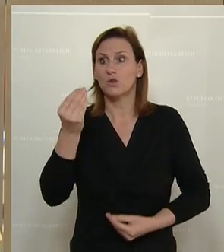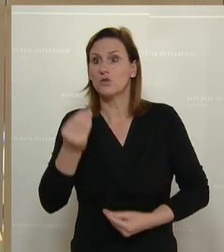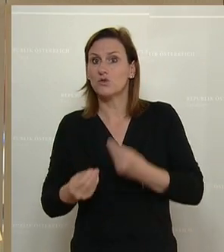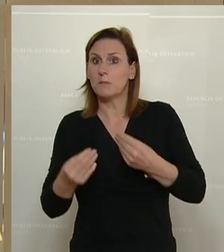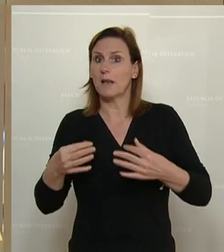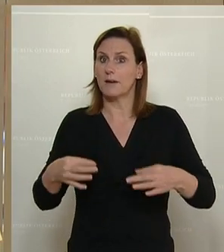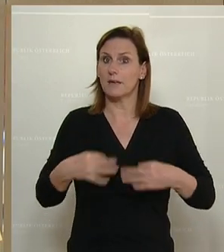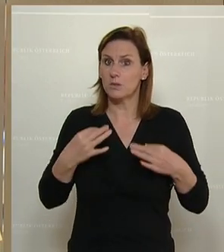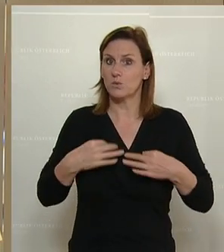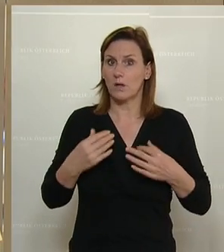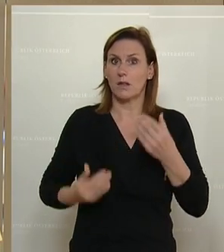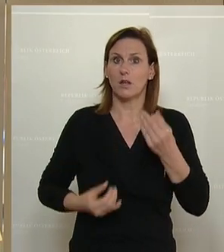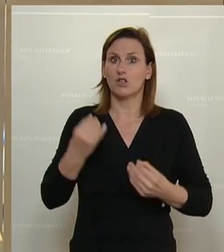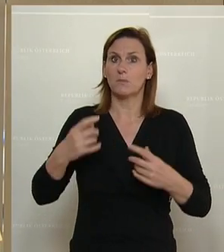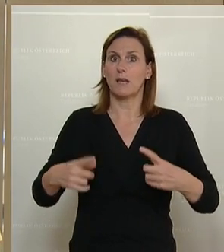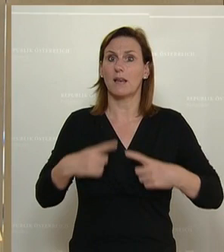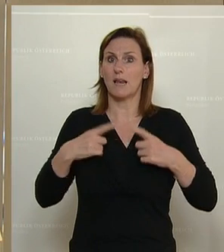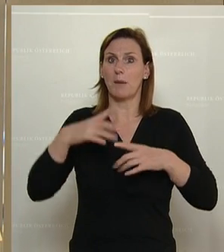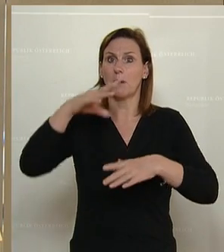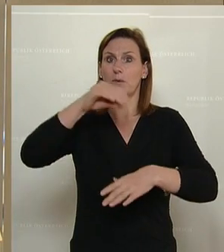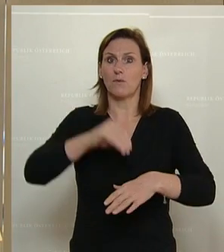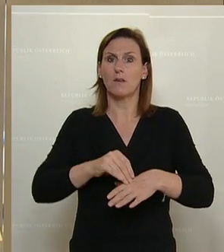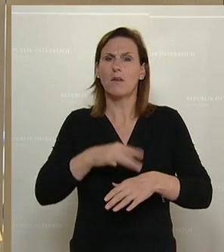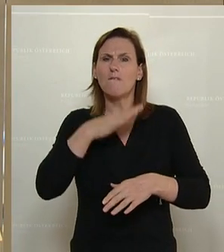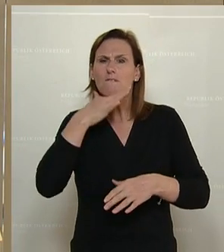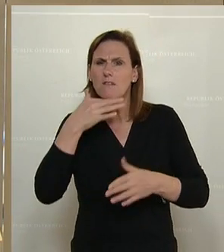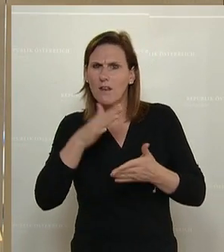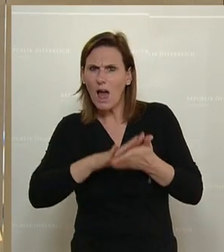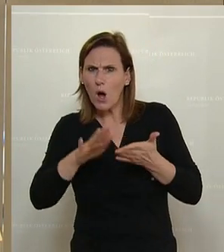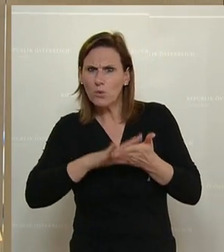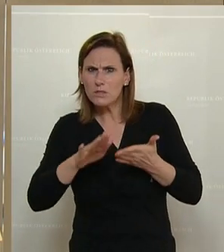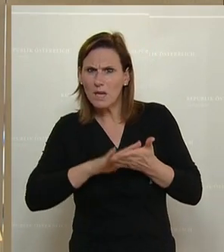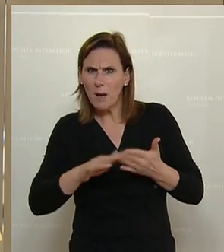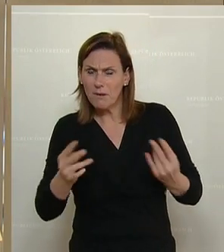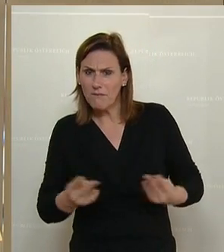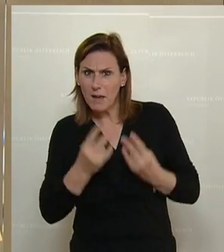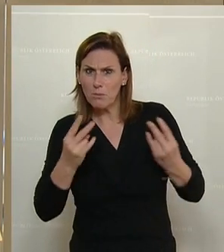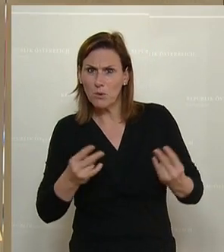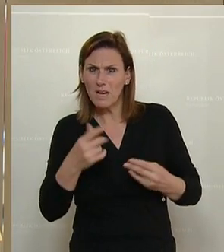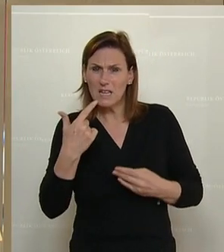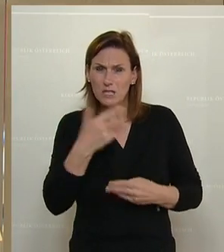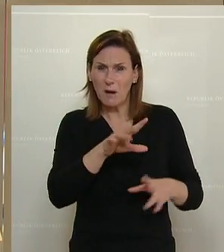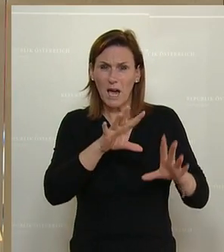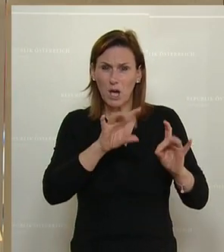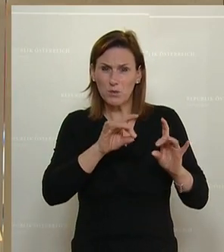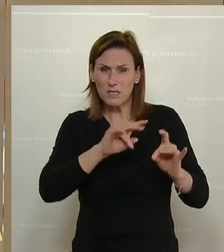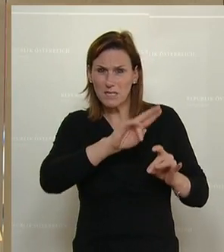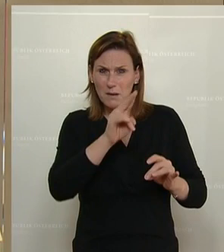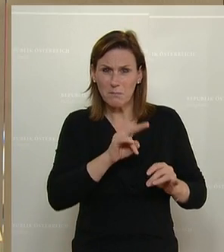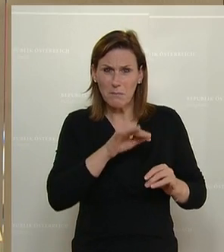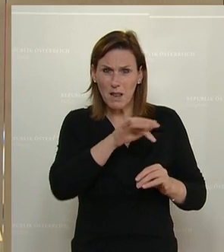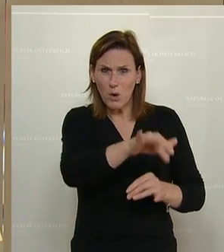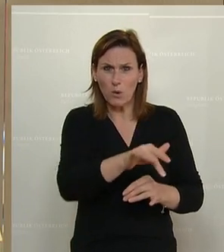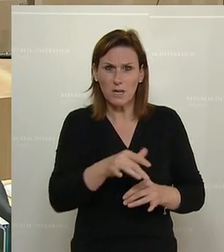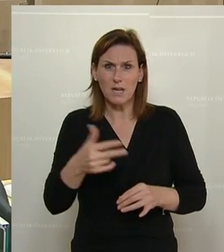und mit dem Leben unserer Bevölkerung. Wie viel geben Sie für BR aus? 210 Millionen. 200 Millionen für Impfen in